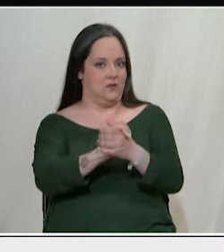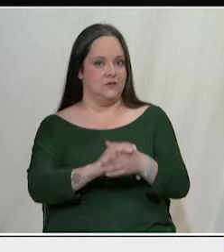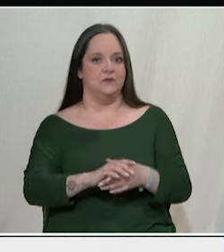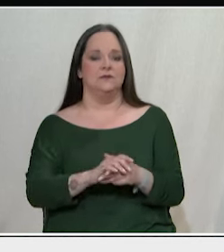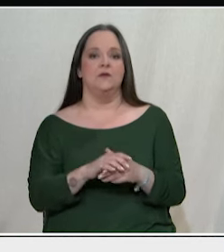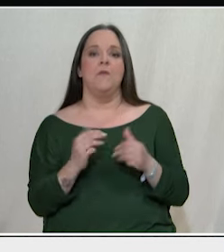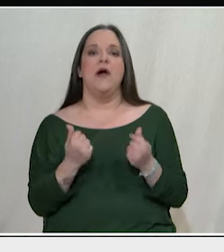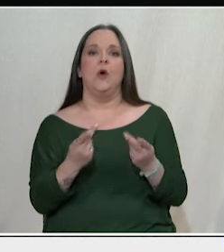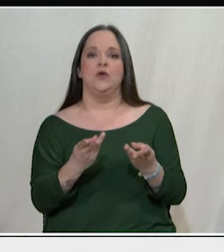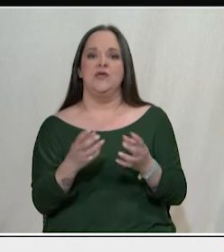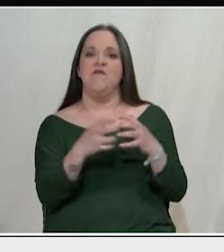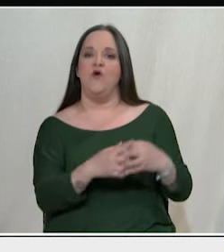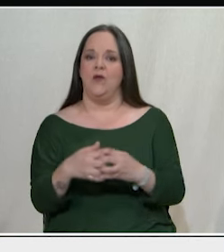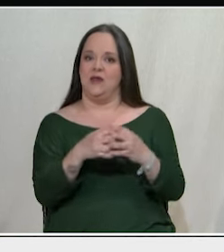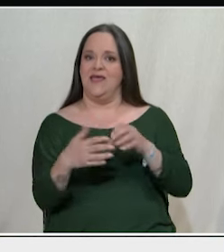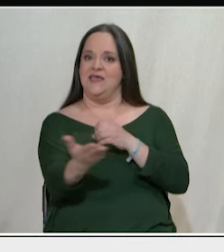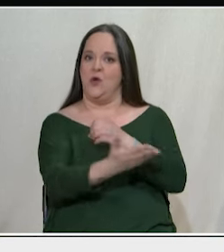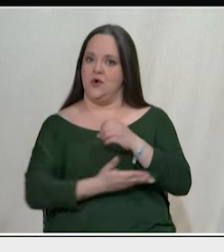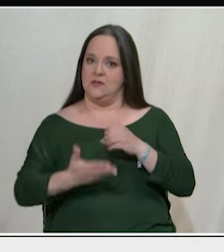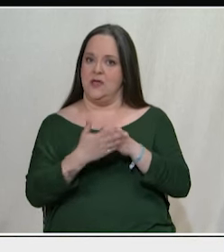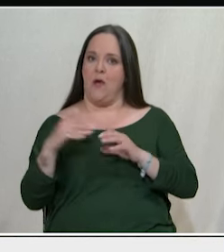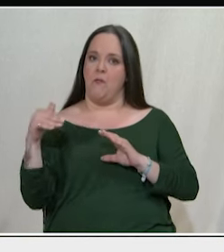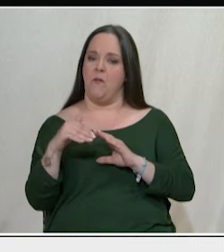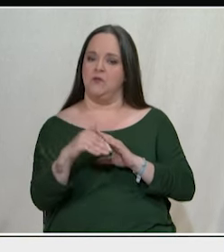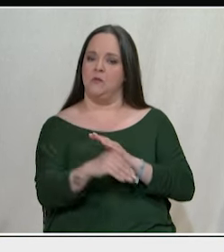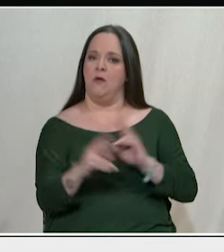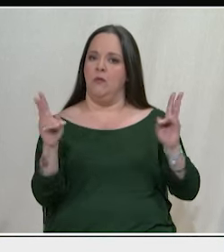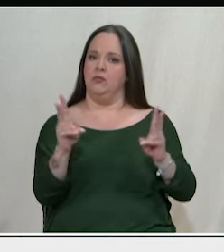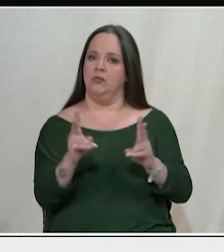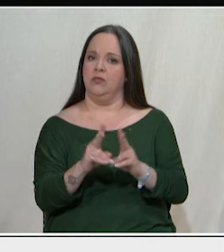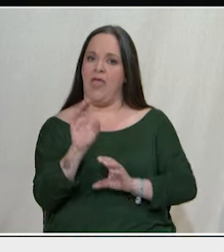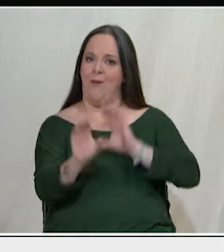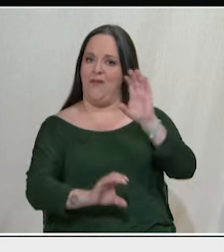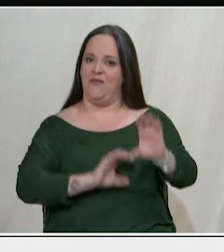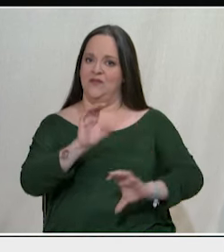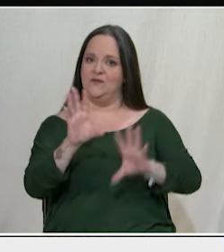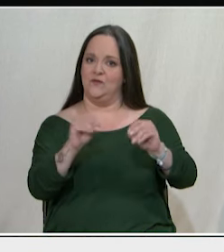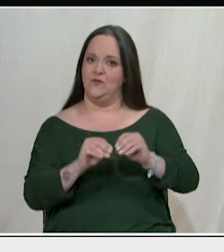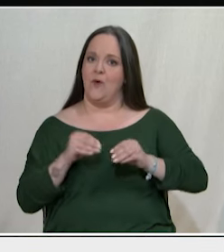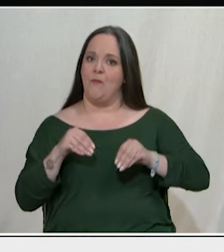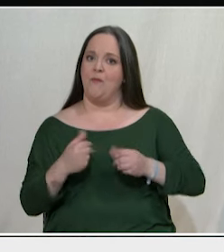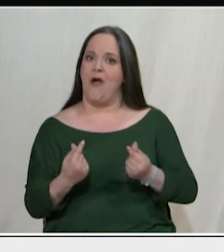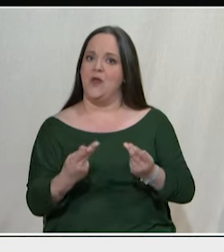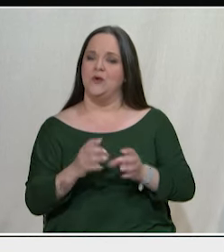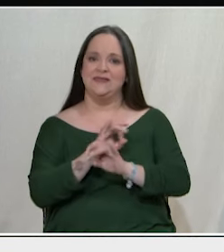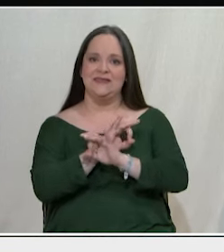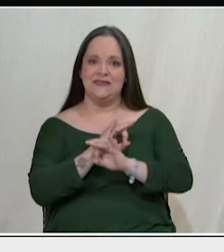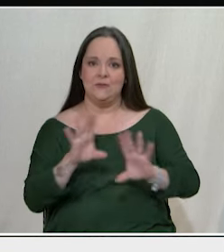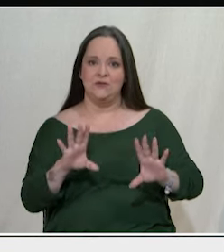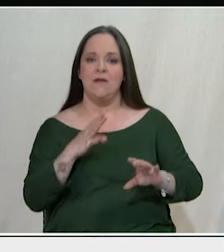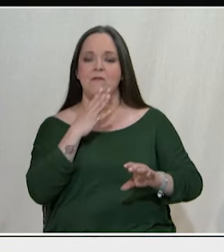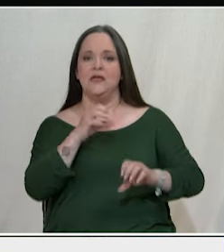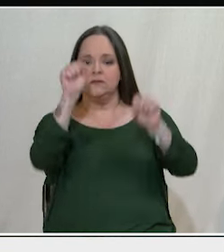βιομηχανία, γεωργία αδυνατίζουν διαρκώς. Όχι μόνο δεν γίνονται επενδύσεις παραγωγικές, αλλά βλέπουμε συσσωρεύονται λουκέτα.